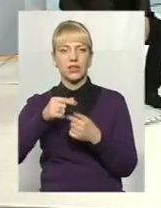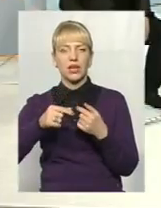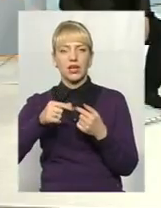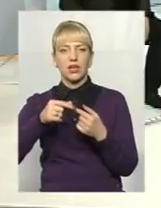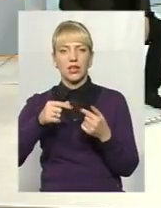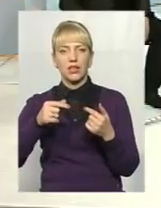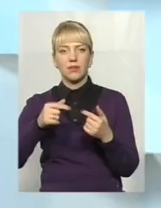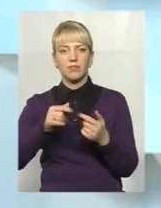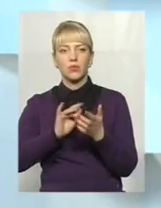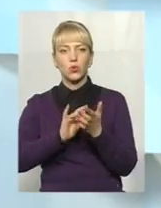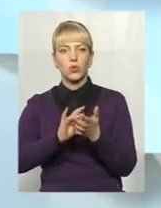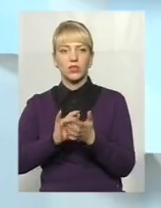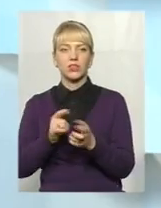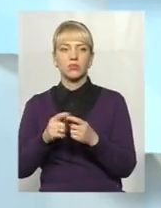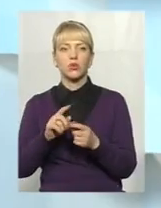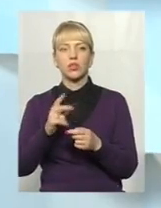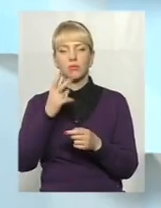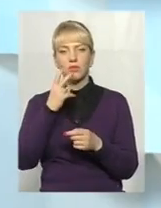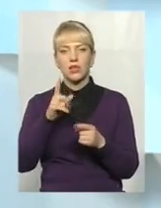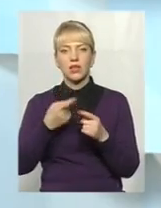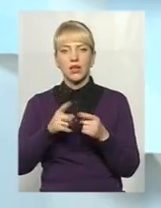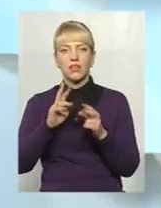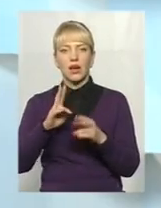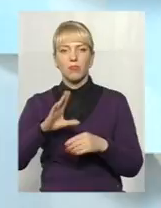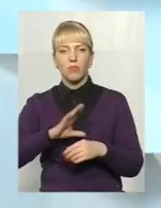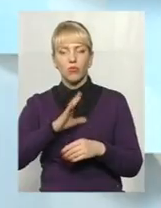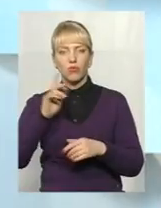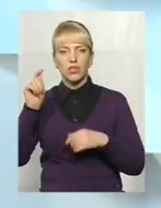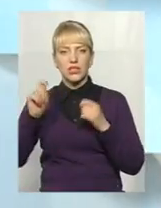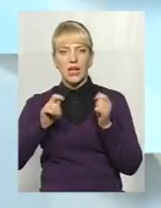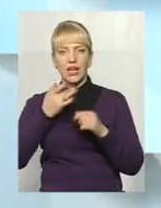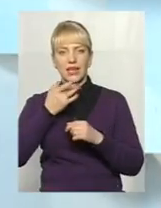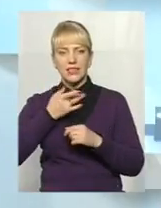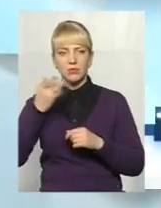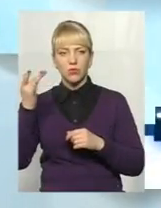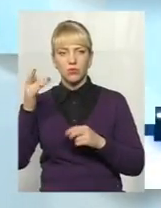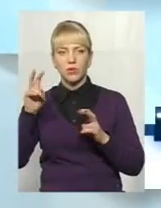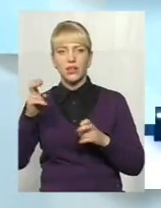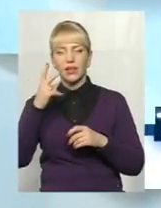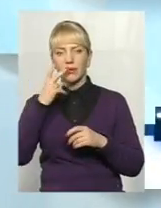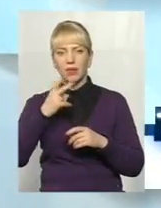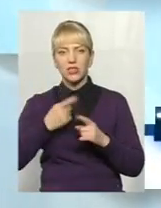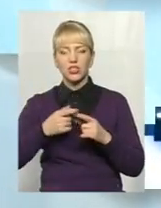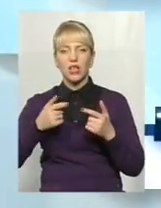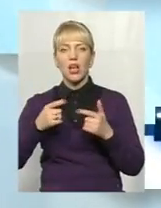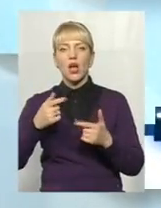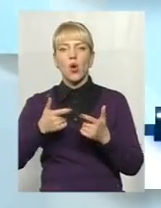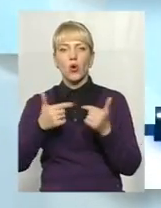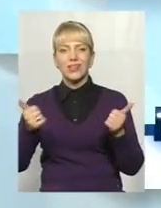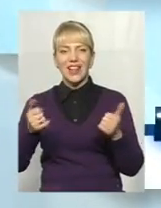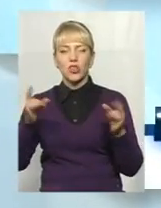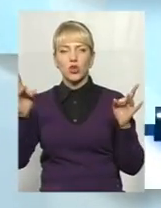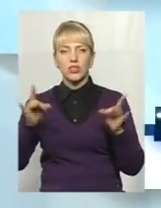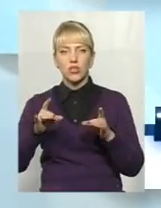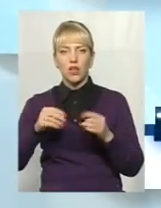огляду на те, як відбувся фестиваль Республіка в 2016 році, бачення готельно-ресторанного бізнесу по підтримці цього